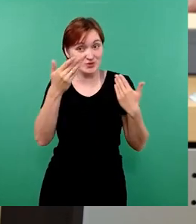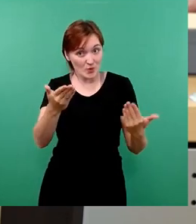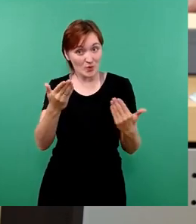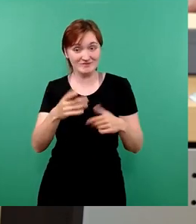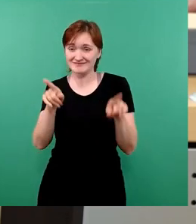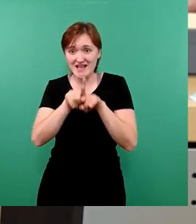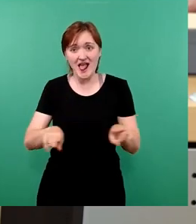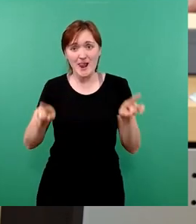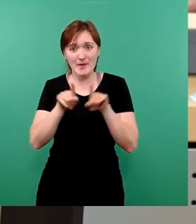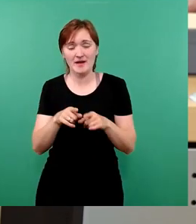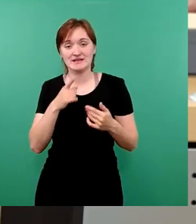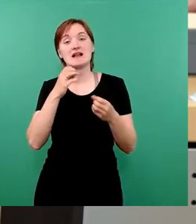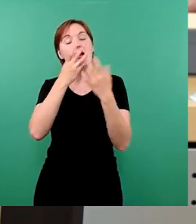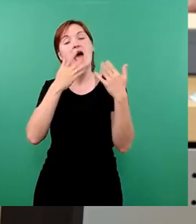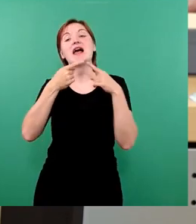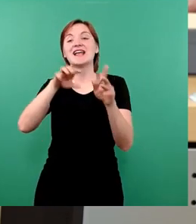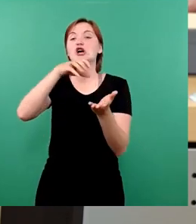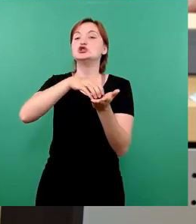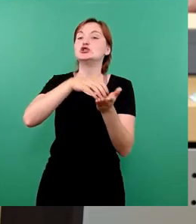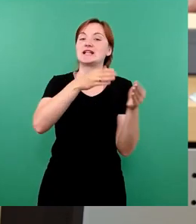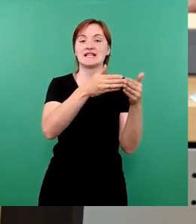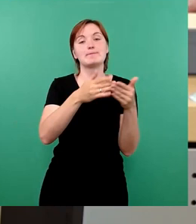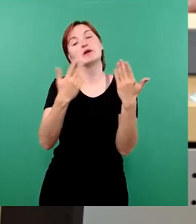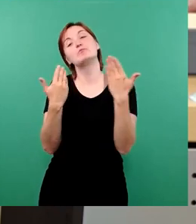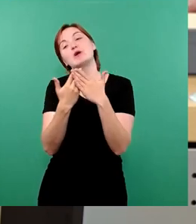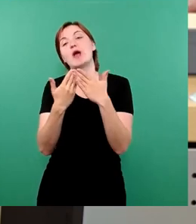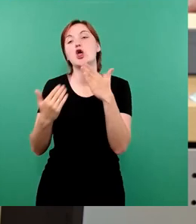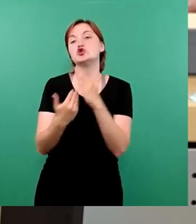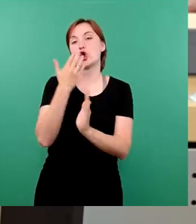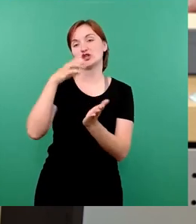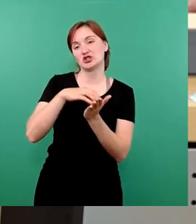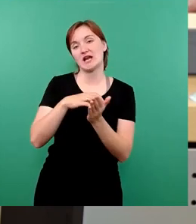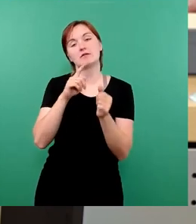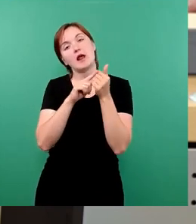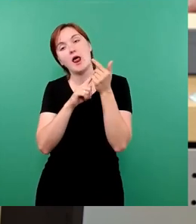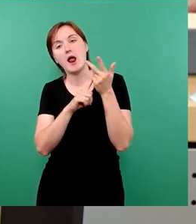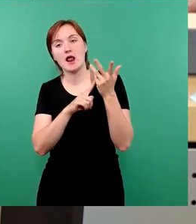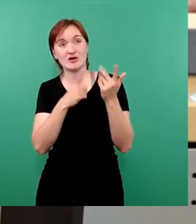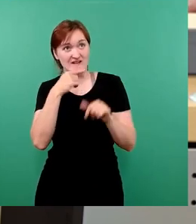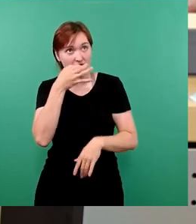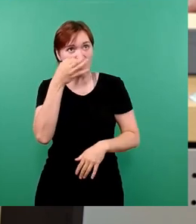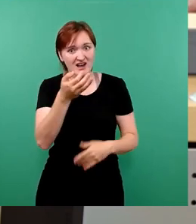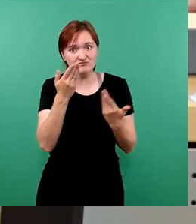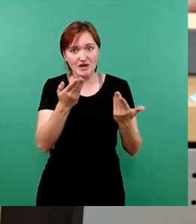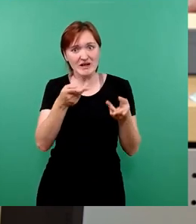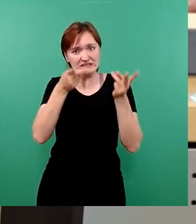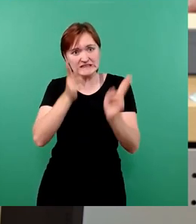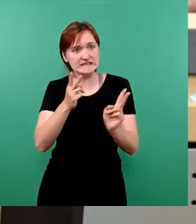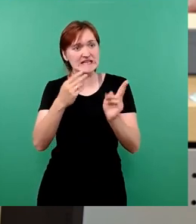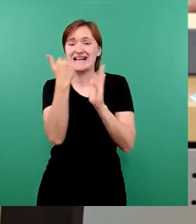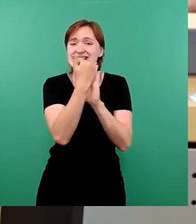Natürlich gibt es auch andere Stadtteile, mir ist z auch die Neustadt und so weiter und so weiter und da habe ich dann gefragt, was ist denn das richtige Kriterium?